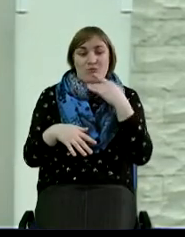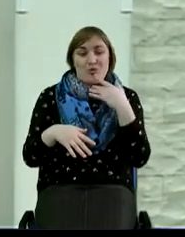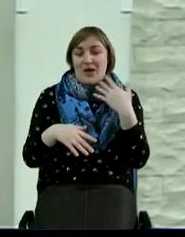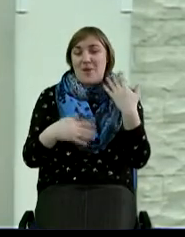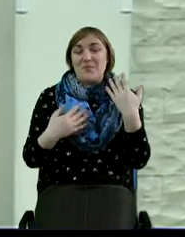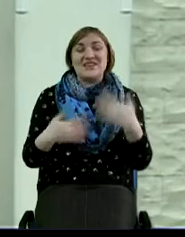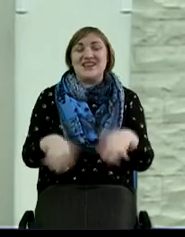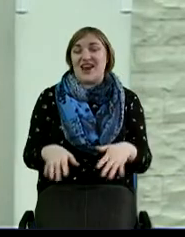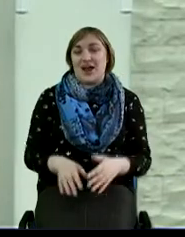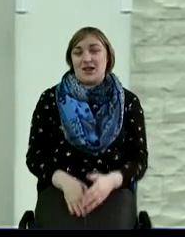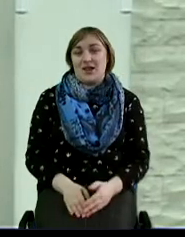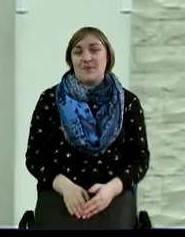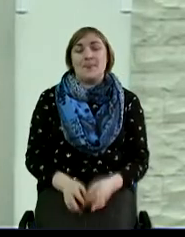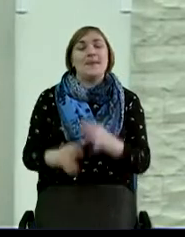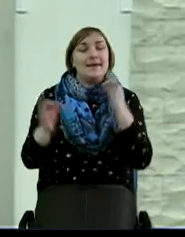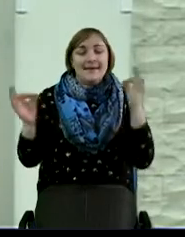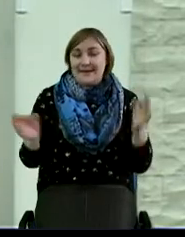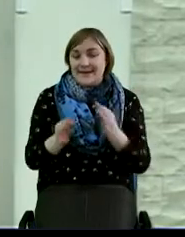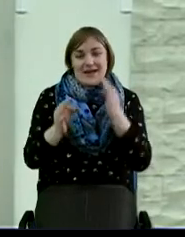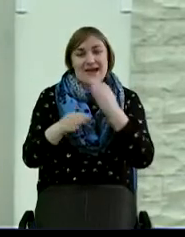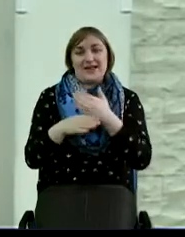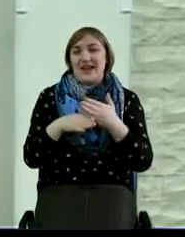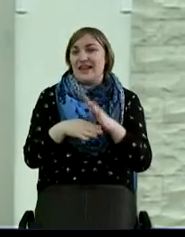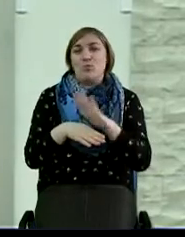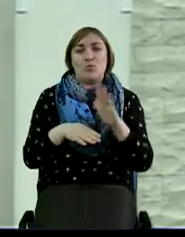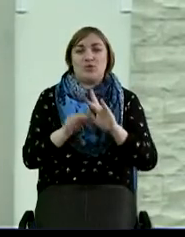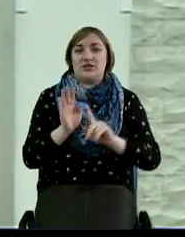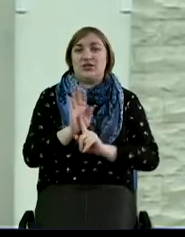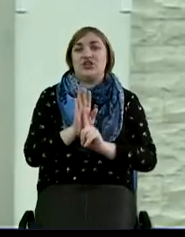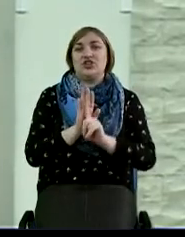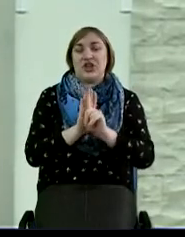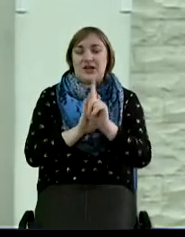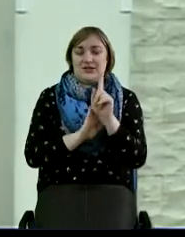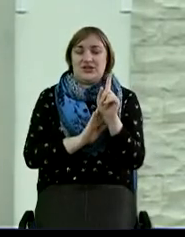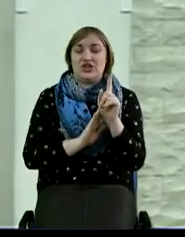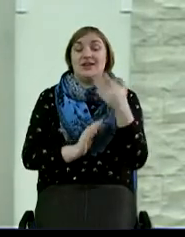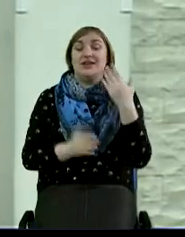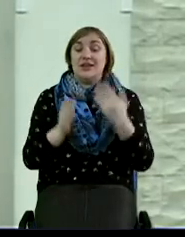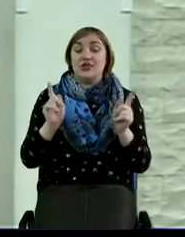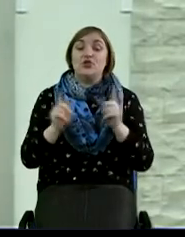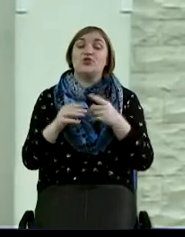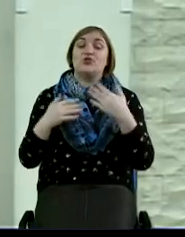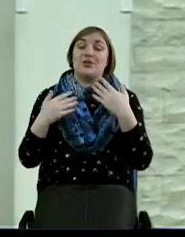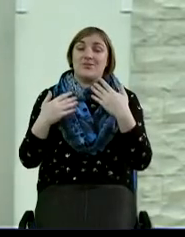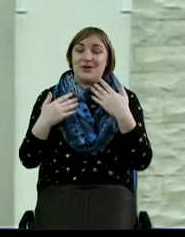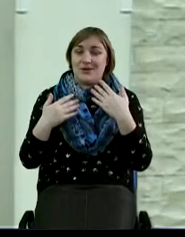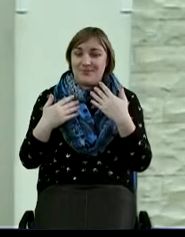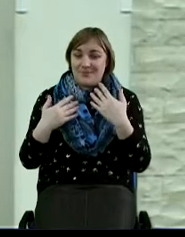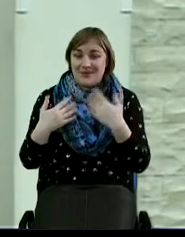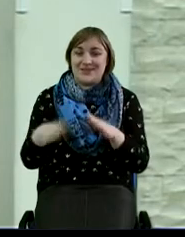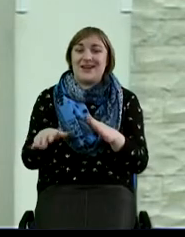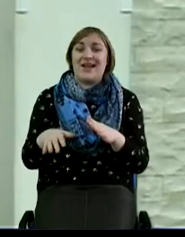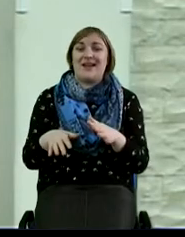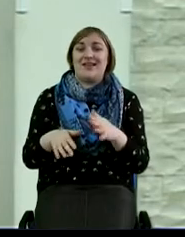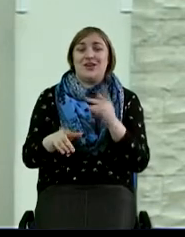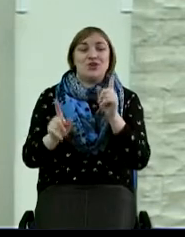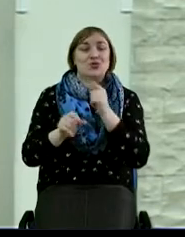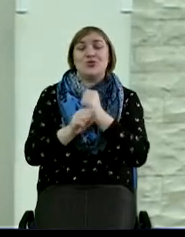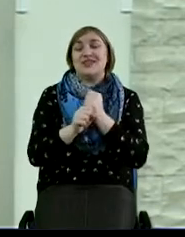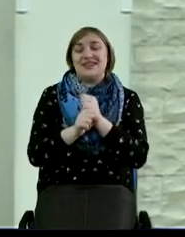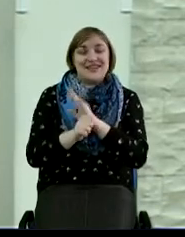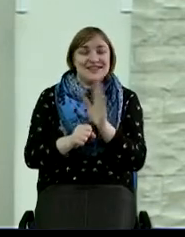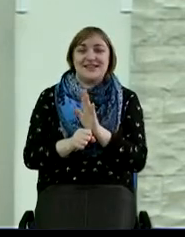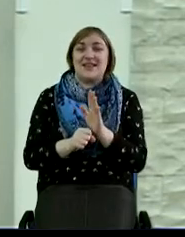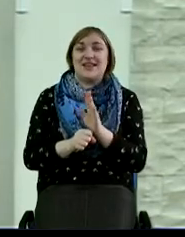Но, вы знаете, никогда не поздно начинать сначала. Если где-то в какой-то момент мы что-то упустили, где-то в какой-то момент мы что-то не сделали,